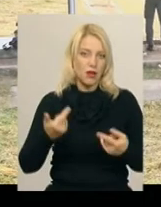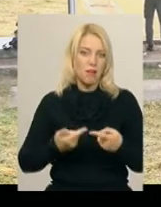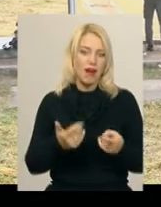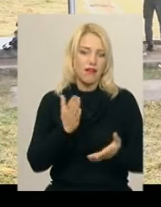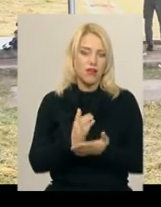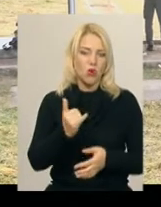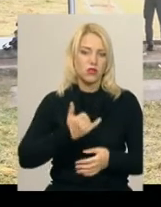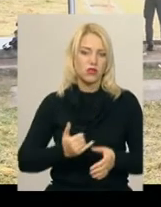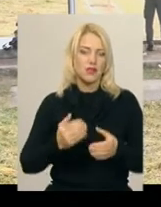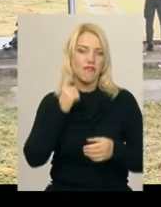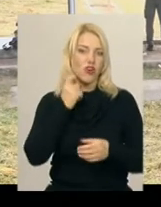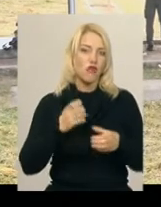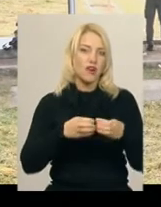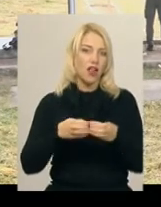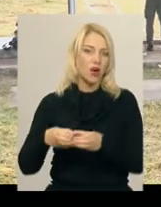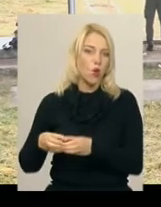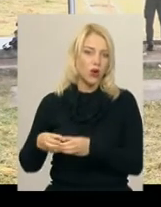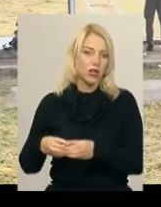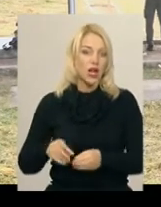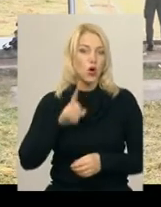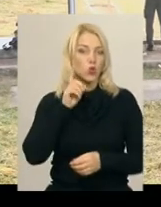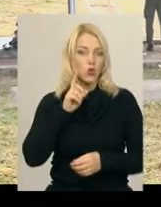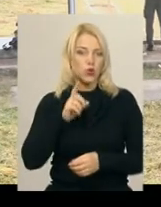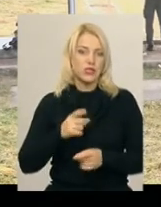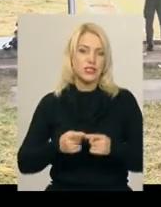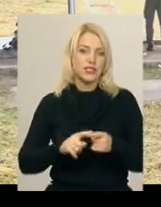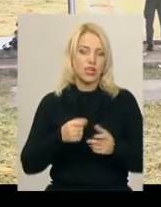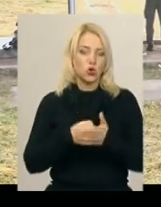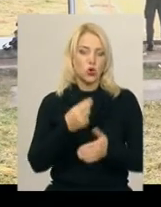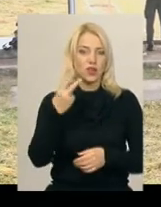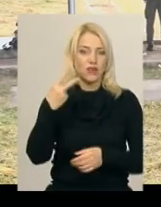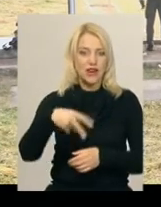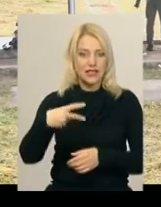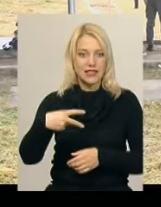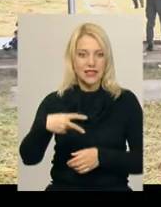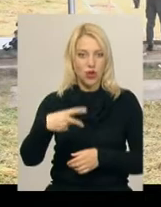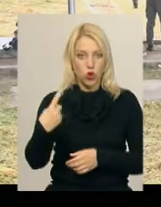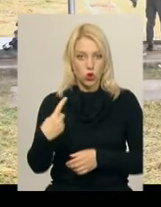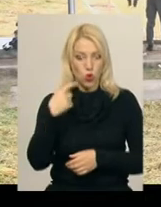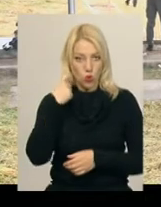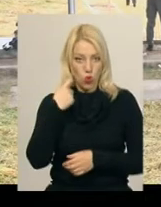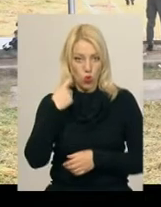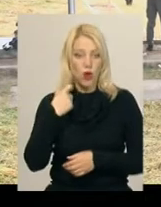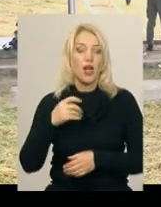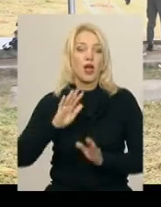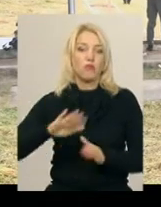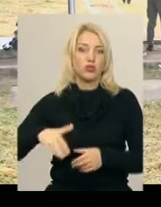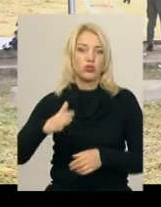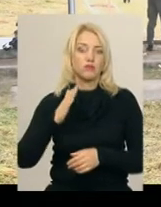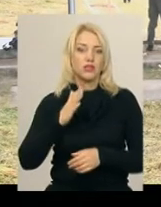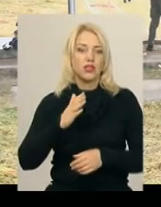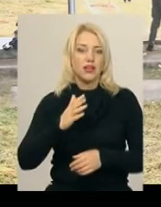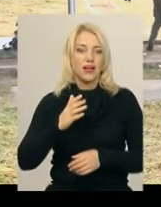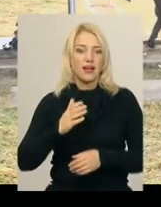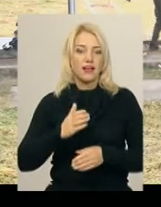такі вікові категорії, то є юніорська категорія до 21 року, потім, де у нас